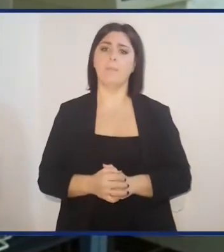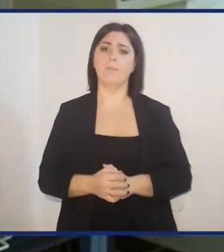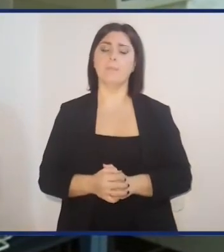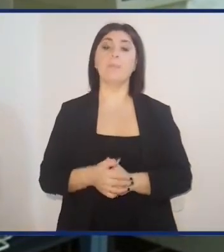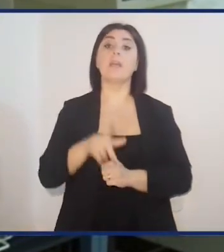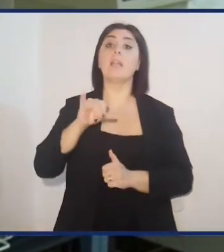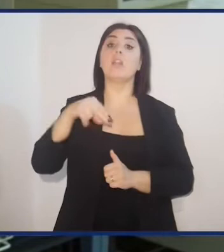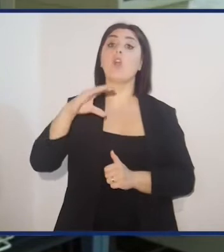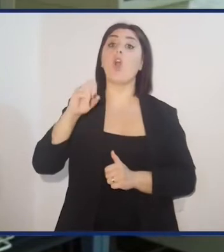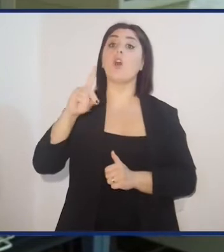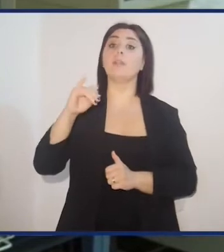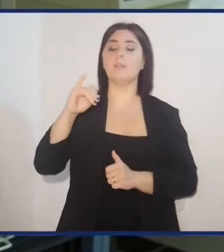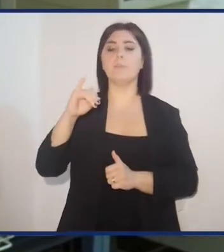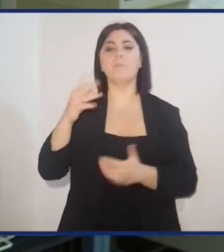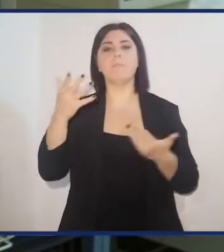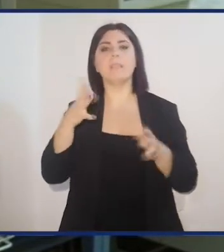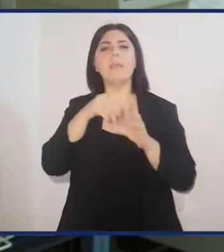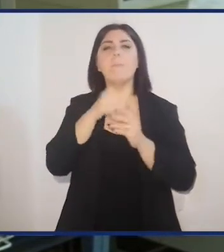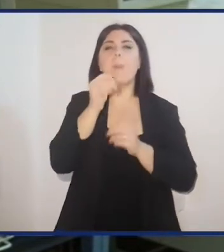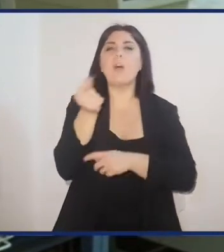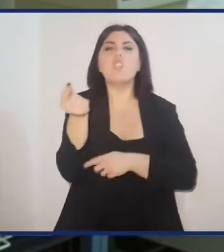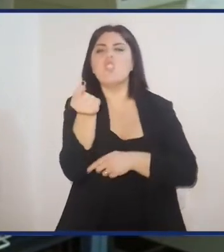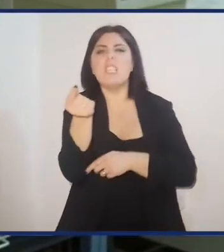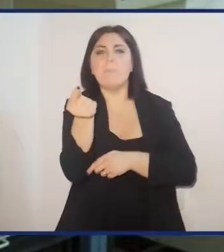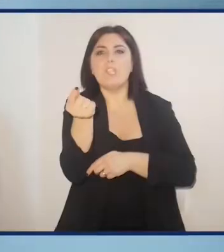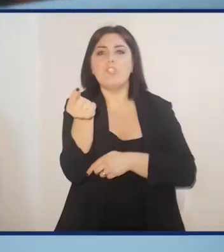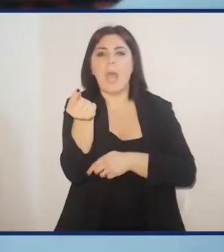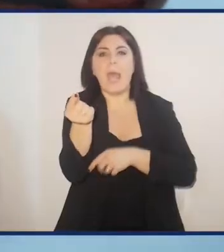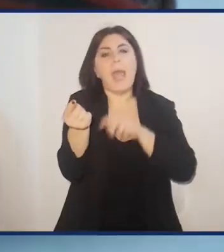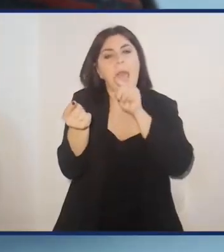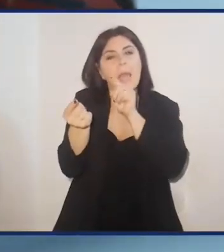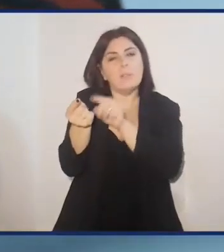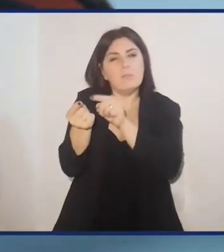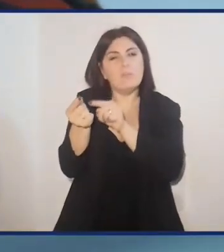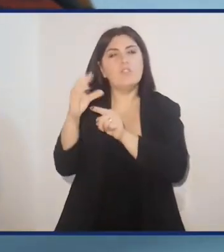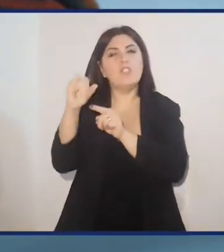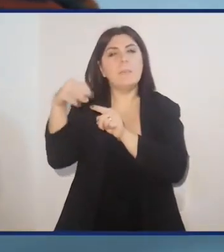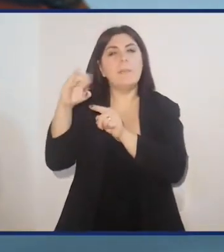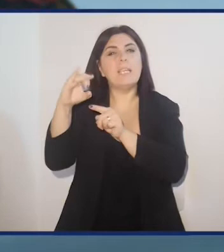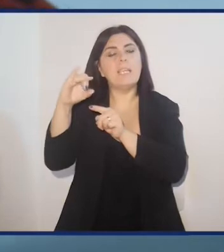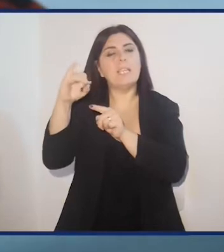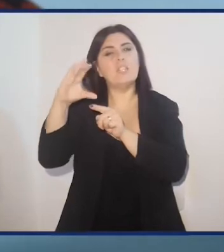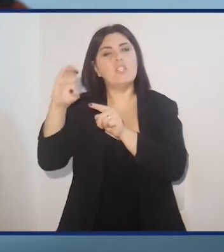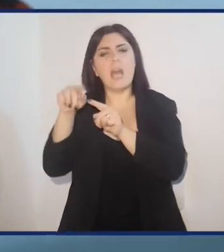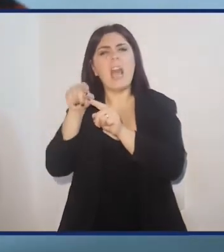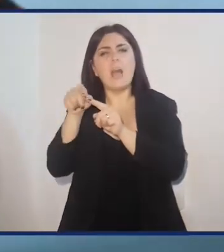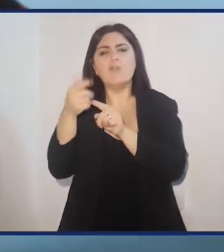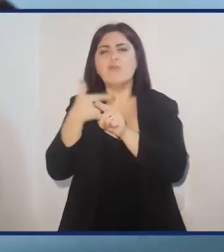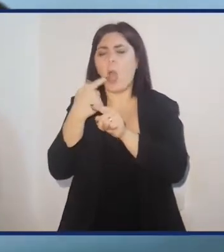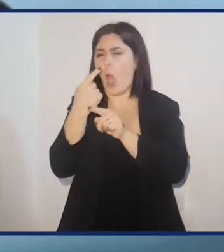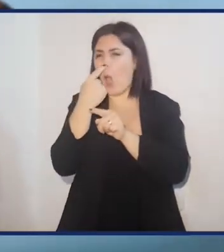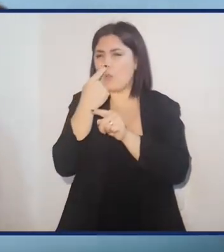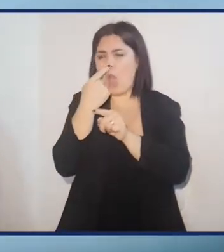I rincoti, di cui fa parte la cimice, che sprigiona un odore puzzolente